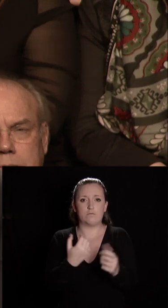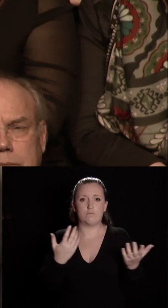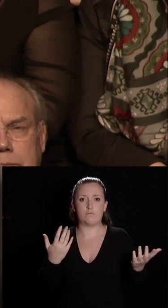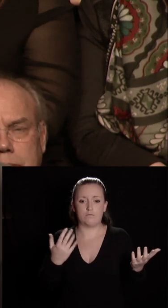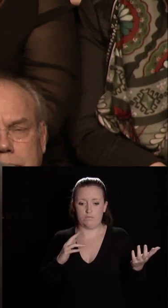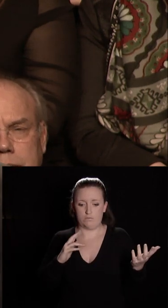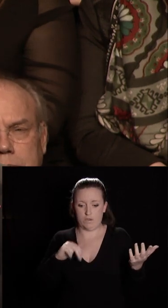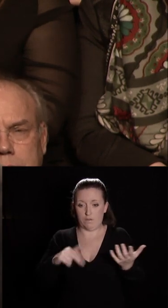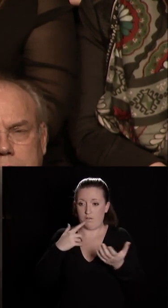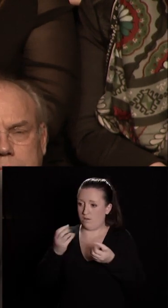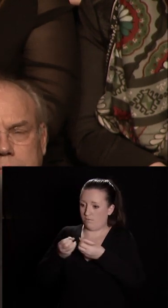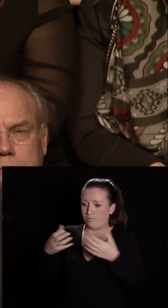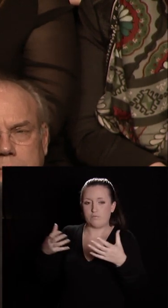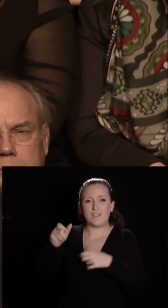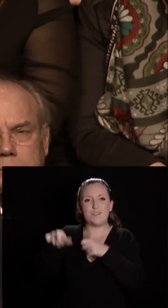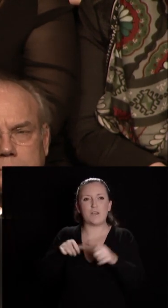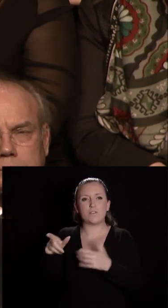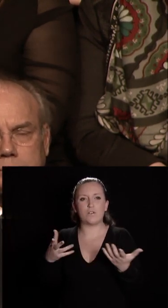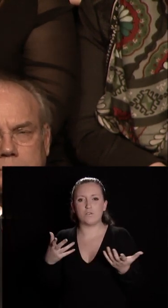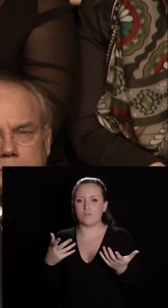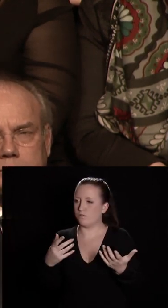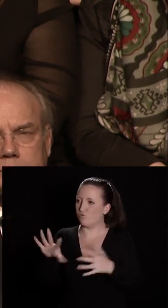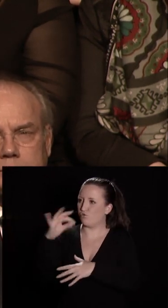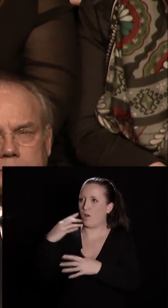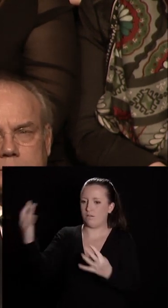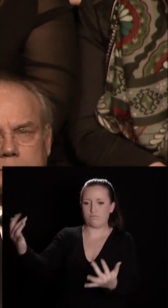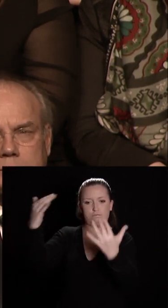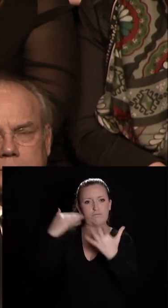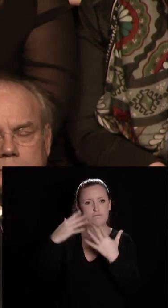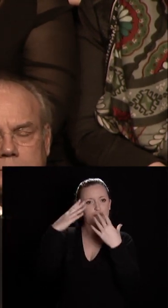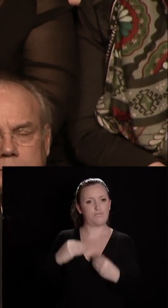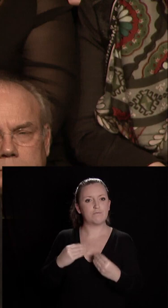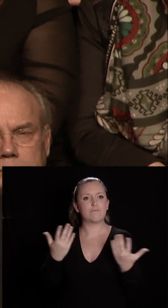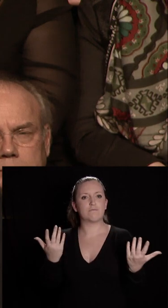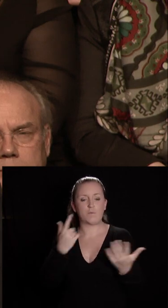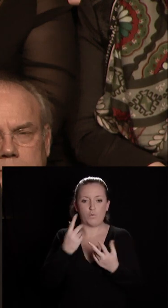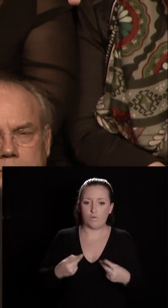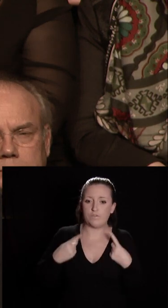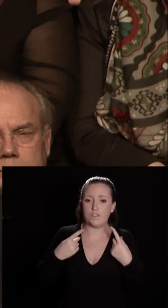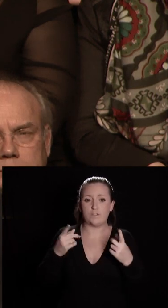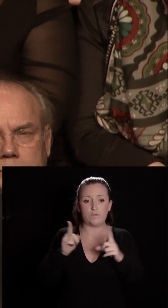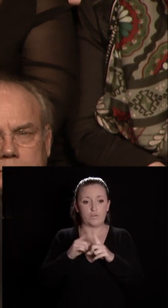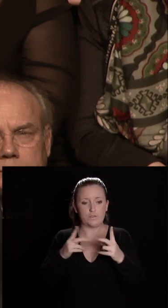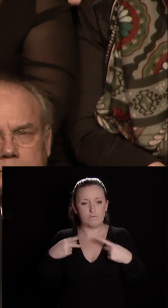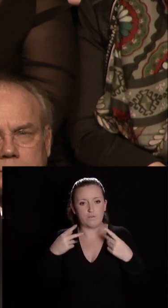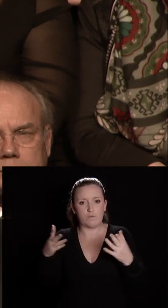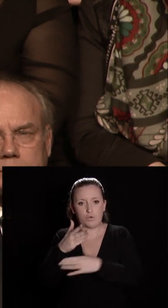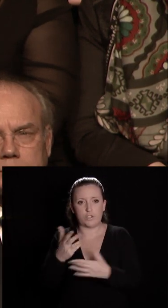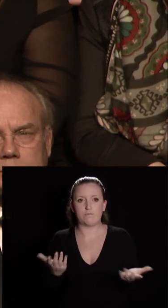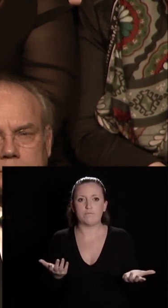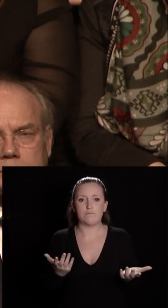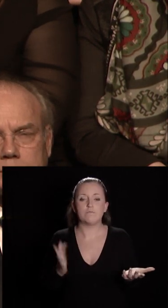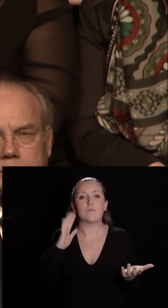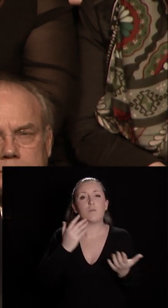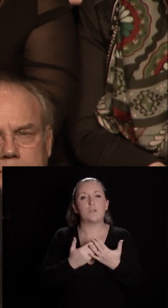nombreux encore ceux qui feront le choix de notre cité, de notre ville pour y vivre et faire vivre leurs projets. À cet égard,